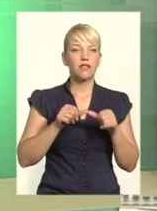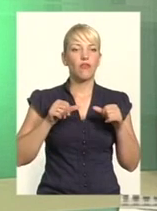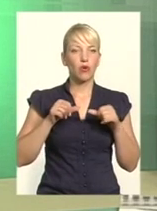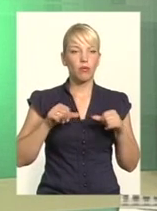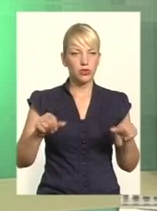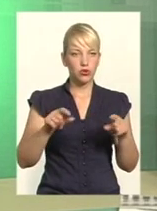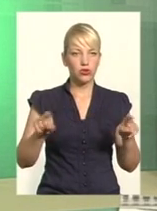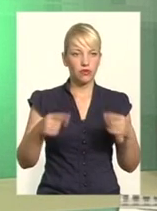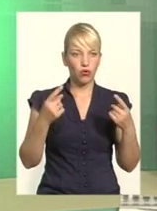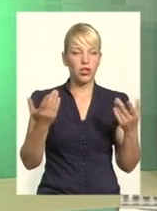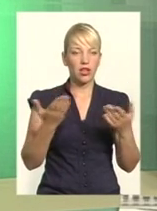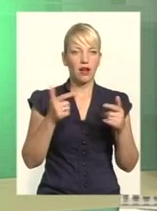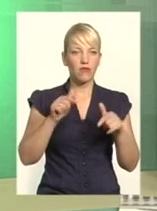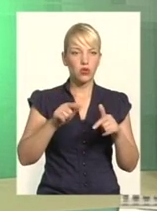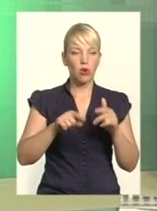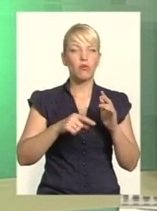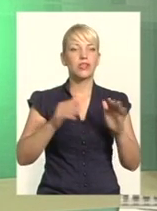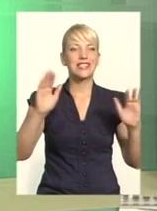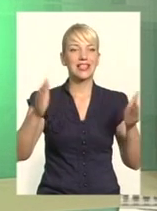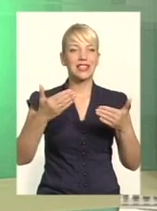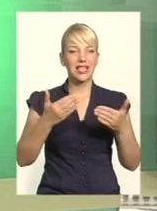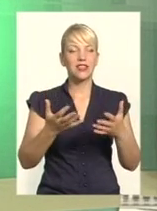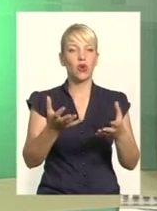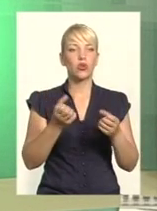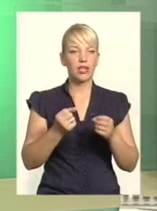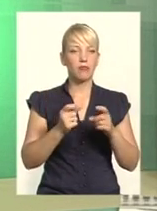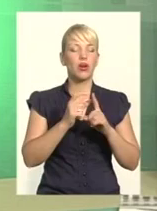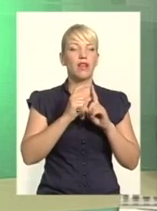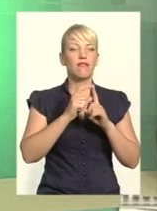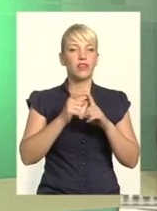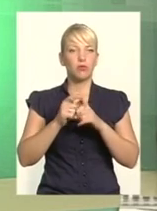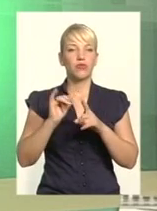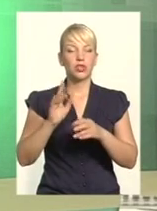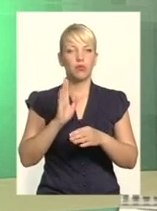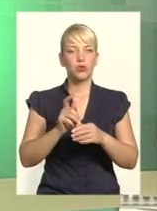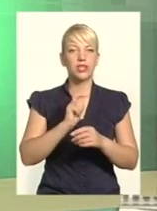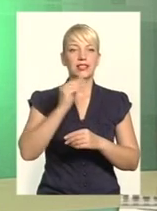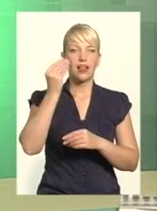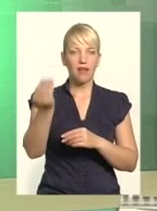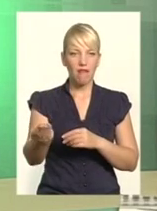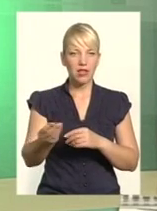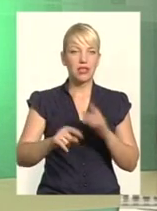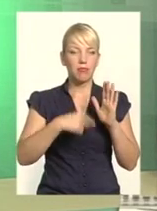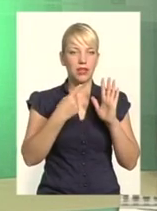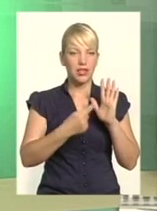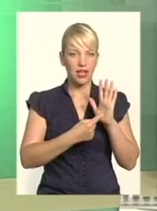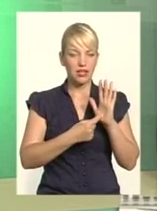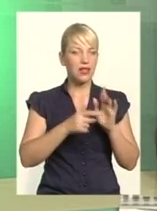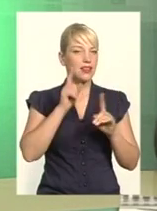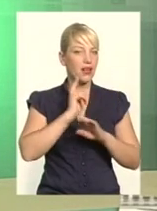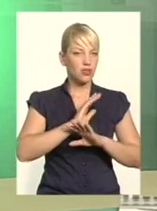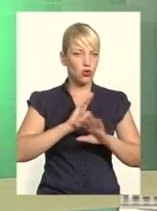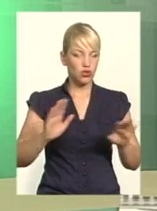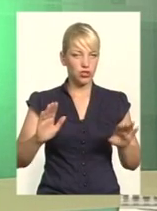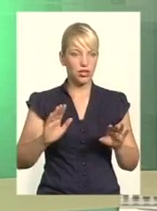отримає відповіді і поставить важкі, складні питання, незручні для окремих керівників області. Два, третє. Ми прийдемо в обласну раду,